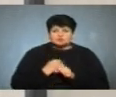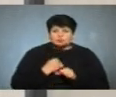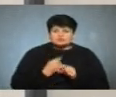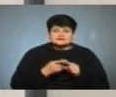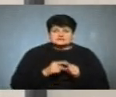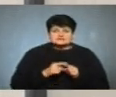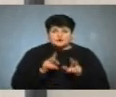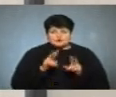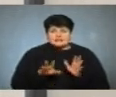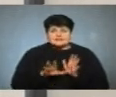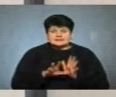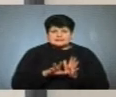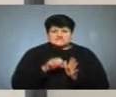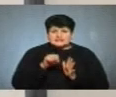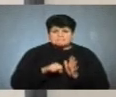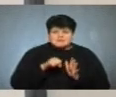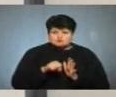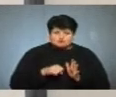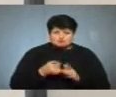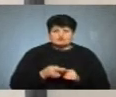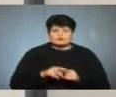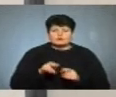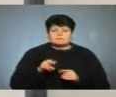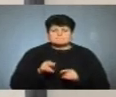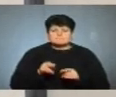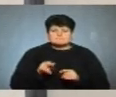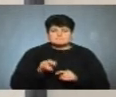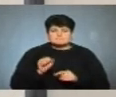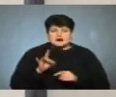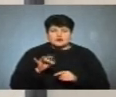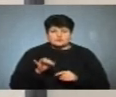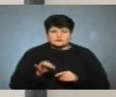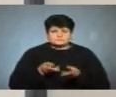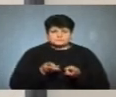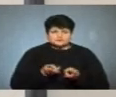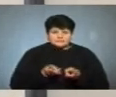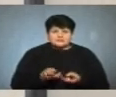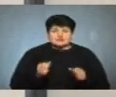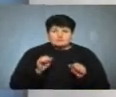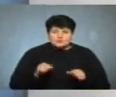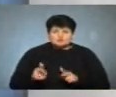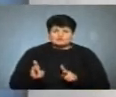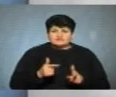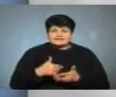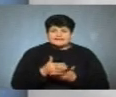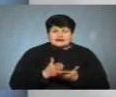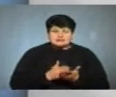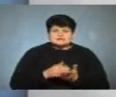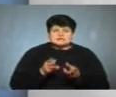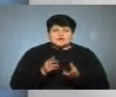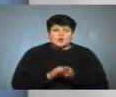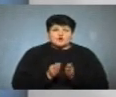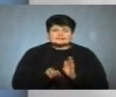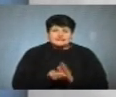електричних м'ясорубок, це парових шафів, де можна дійсно готувати якісні ті ж самі котлети, які